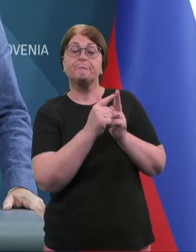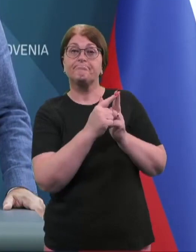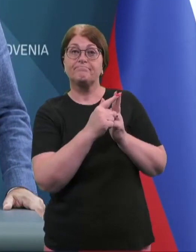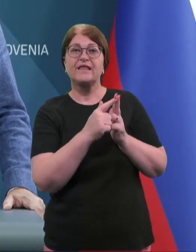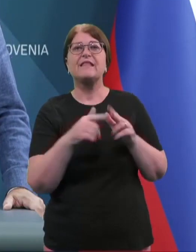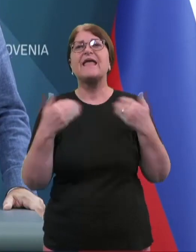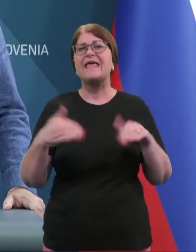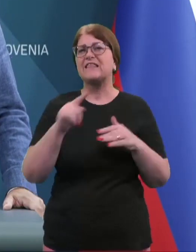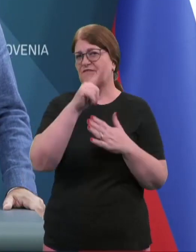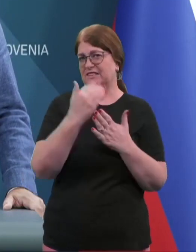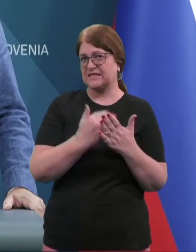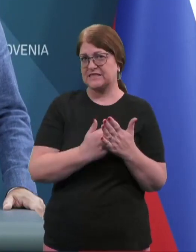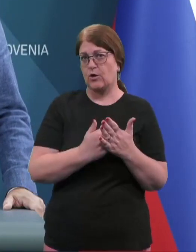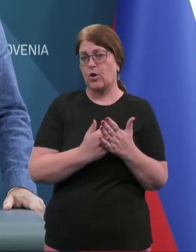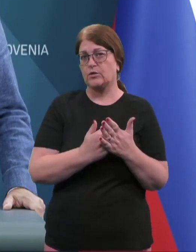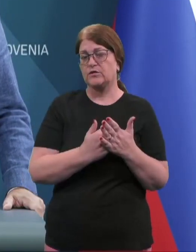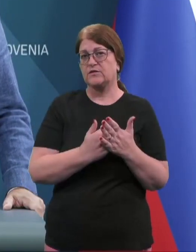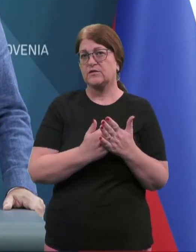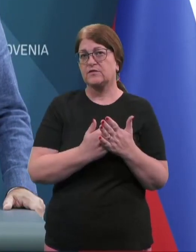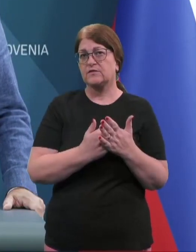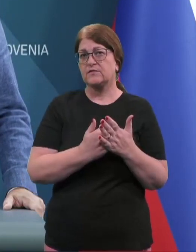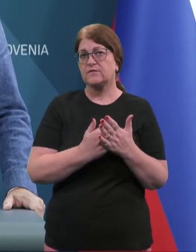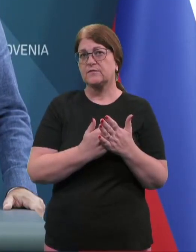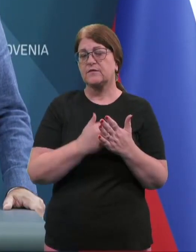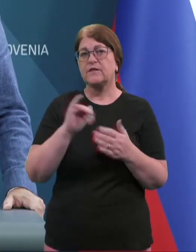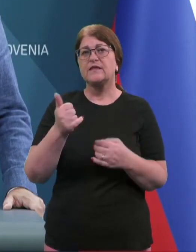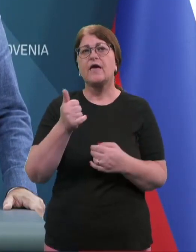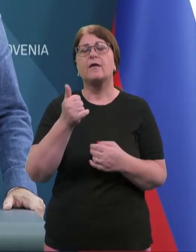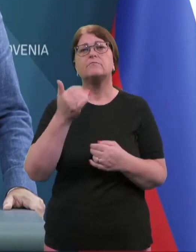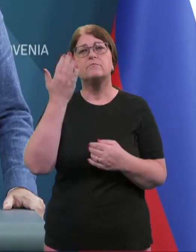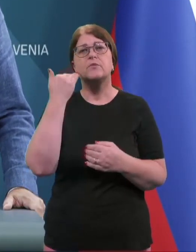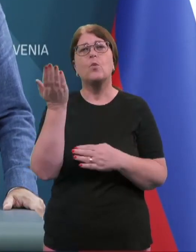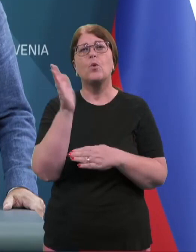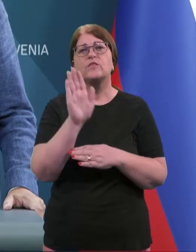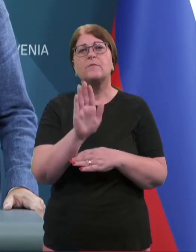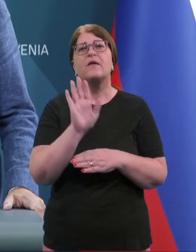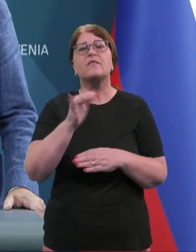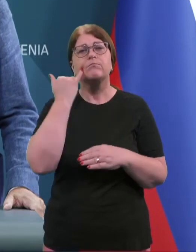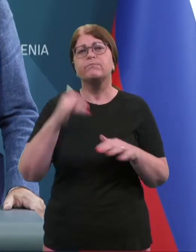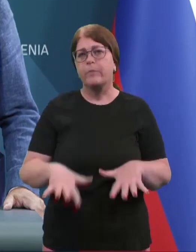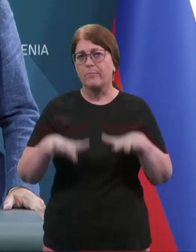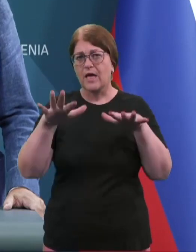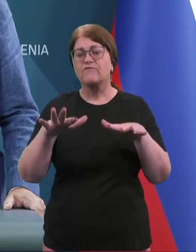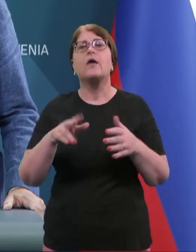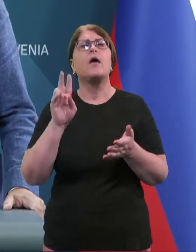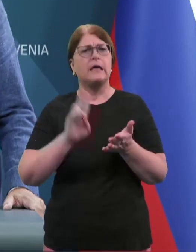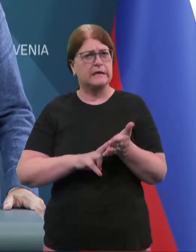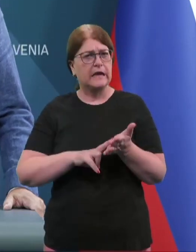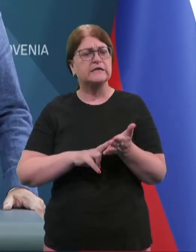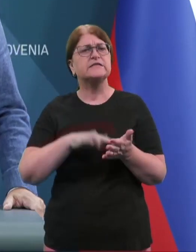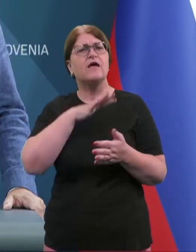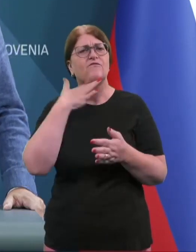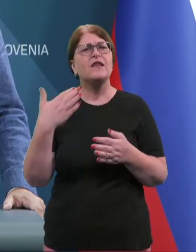interventni zakon je pa naslovljen na poplave. Res je, da smo